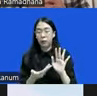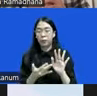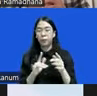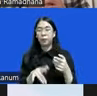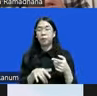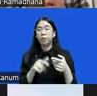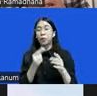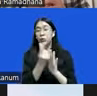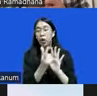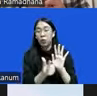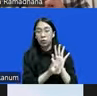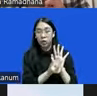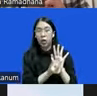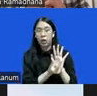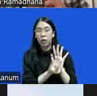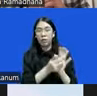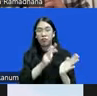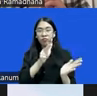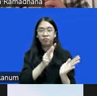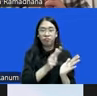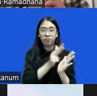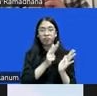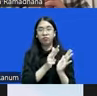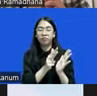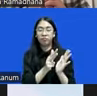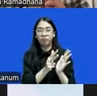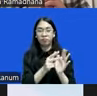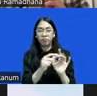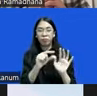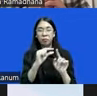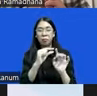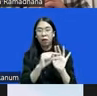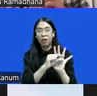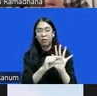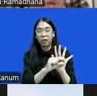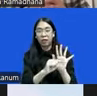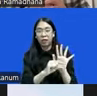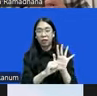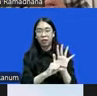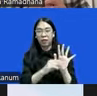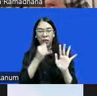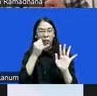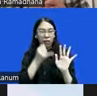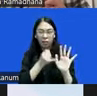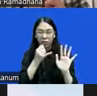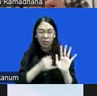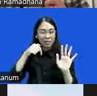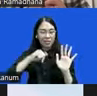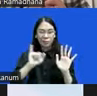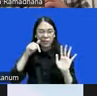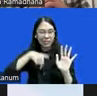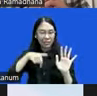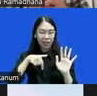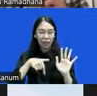-undang ini diundangkan dengan pasal-pasal yang buruk seperti saat ini, maka